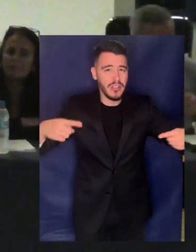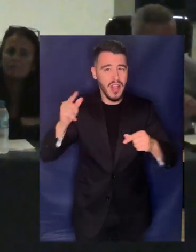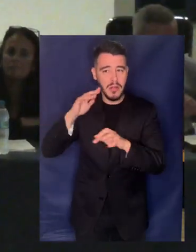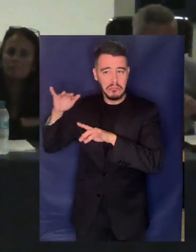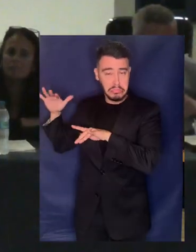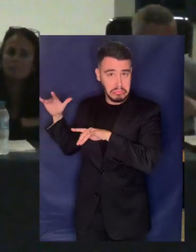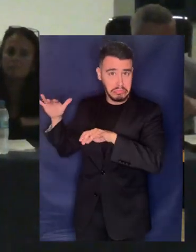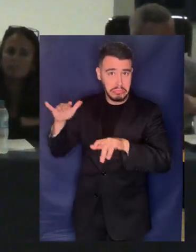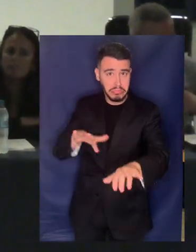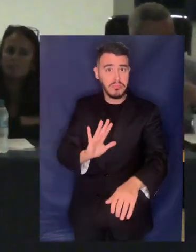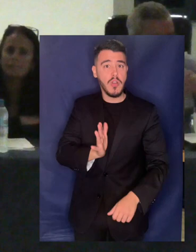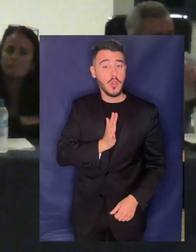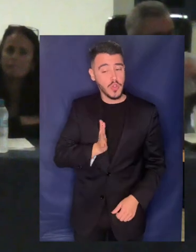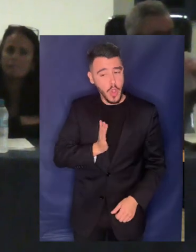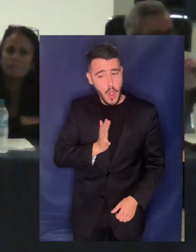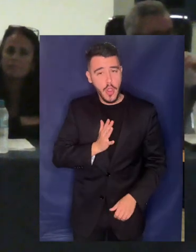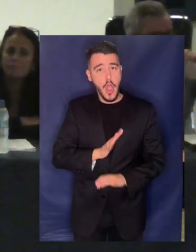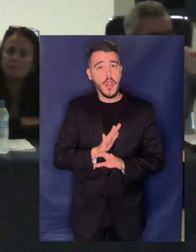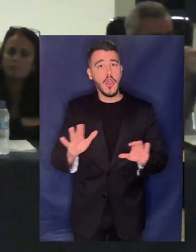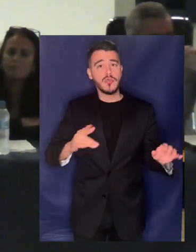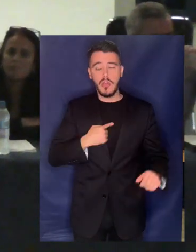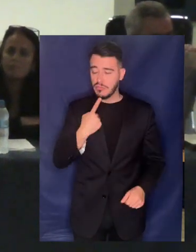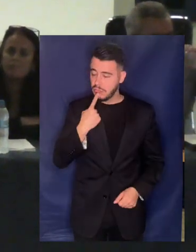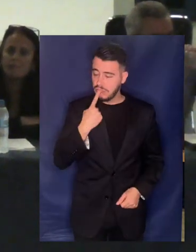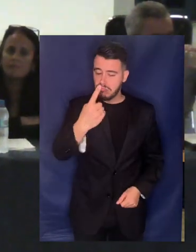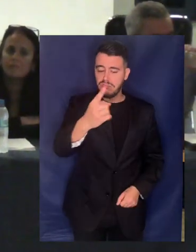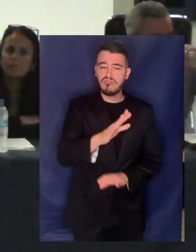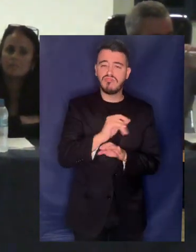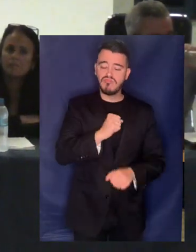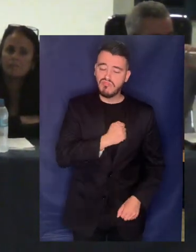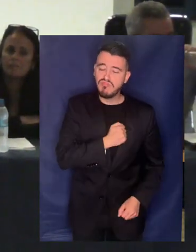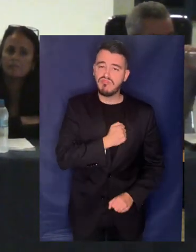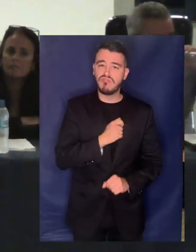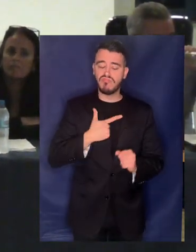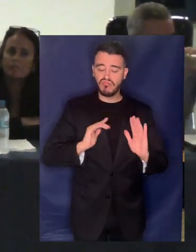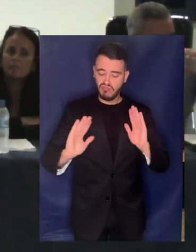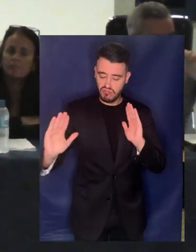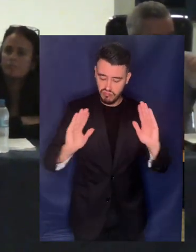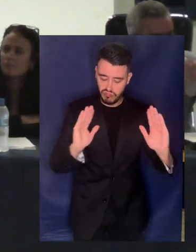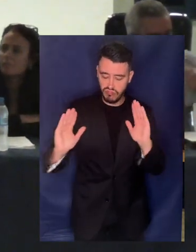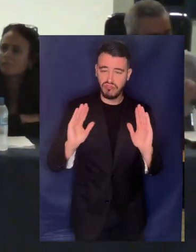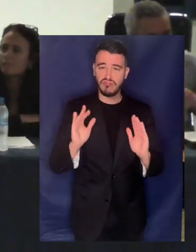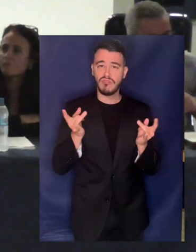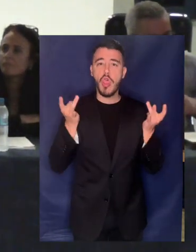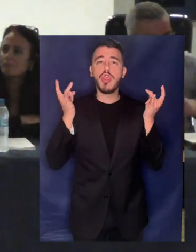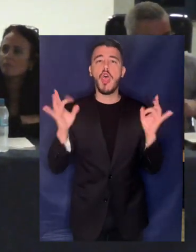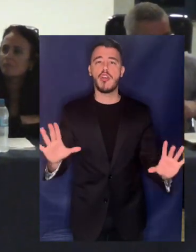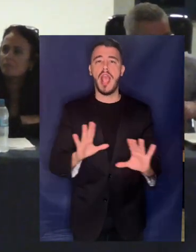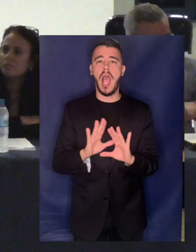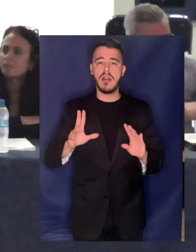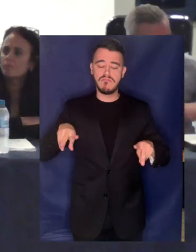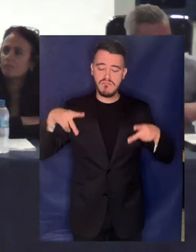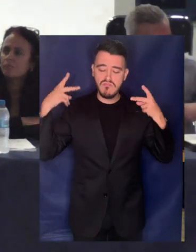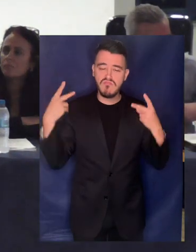δείχνει το τι πιστεύει για το νερό και για το δημόσιο χαρακτήρα που πρέπει να έχει αυτό